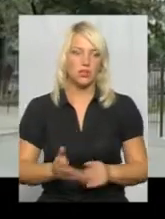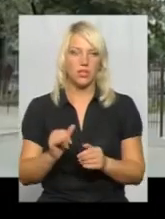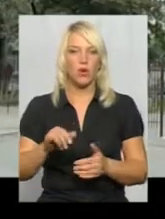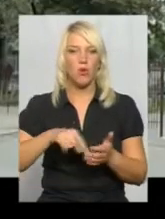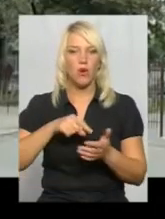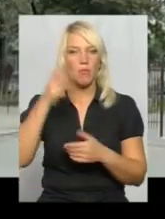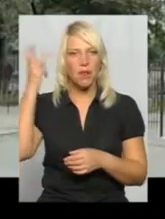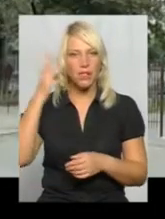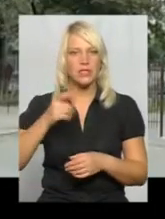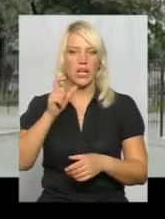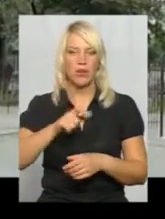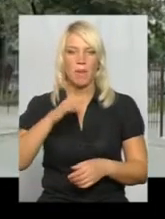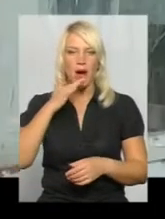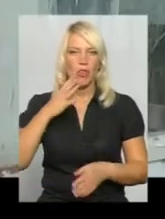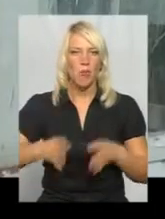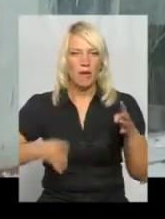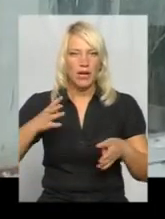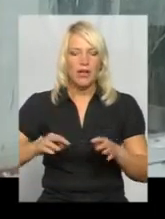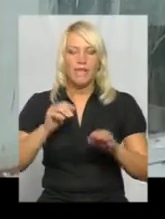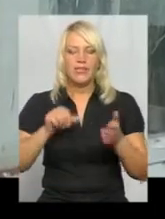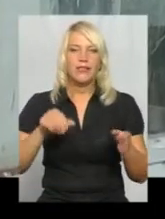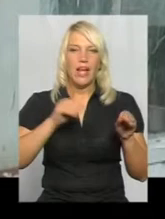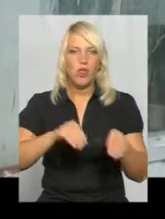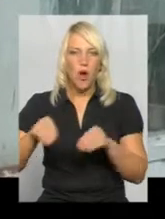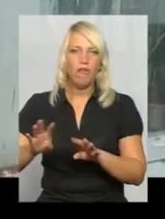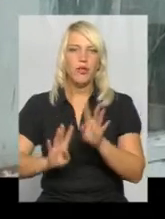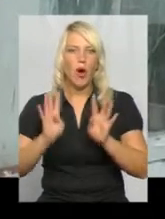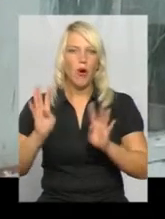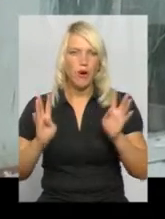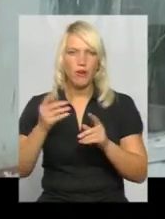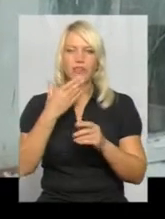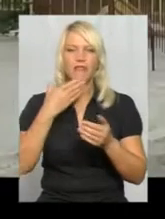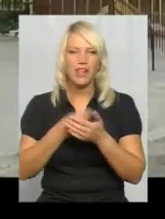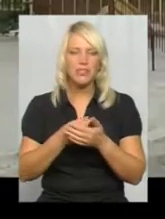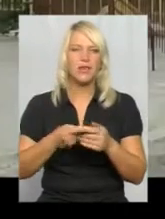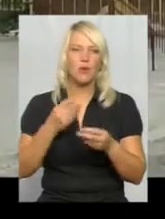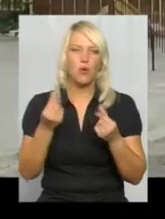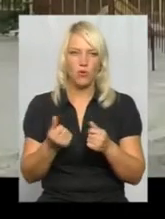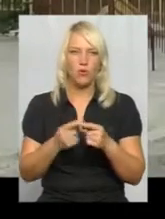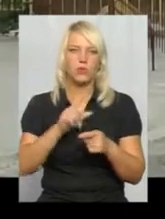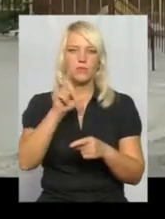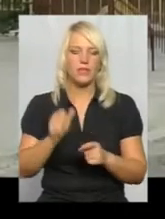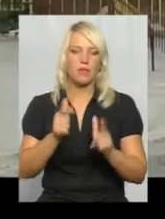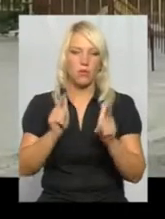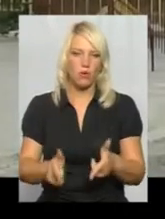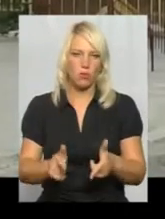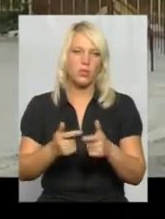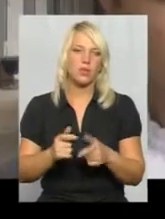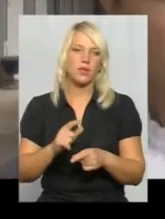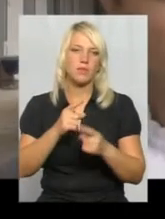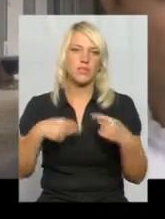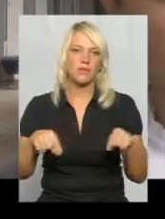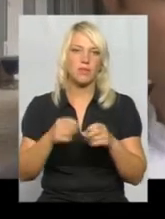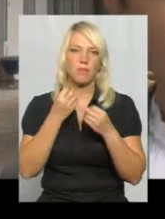Хмельницькому жителі багатоповерхівок становлюють огорожі власним коштом після проведення загальних зборів за погодженням із відділом благоустрою міста.